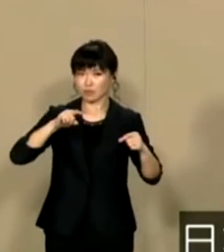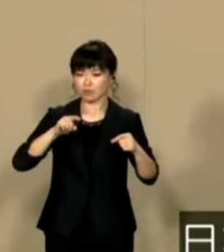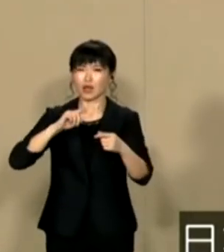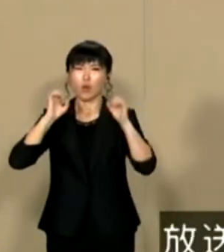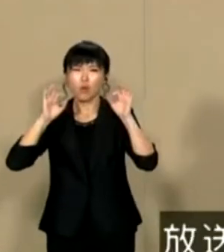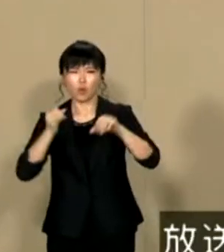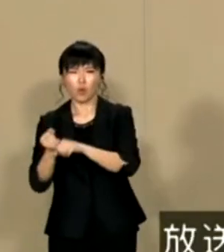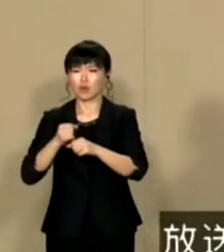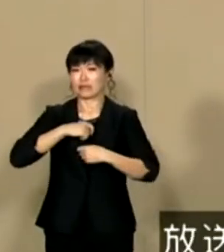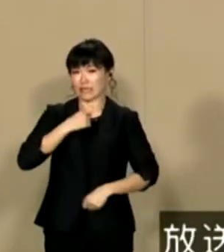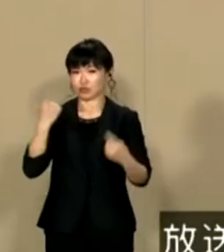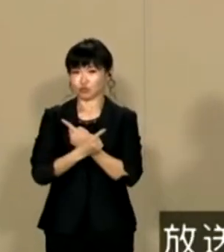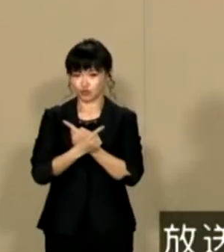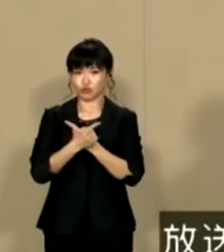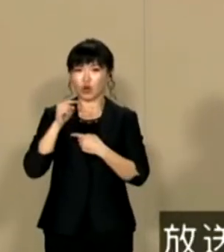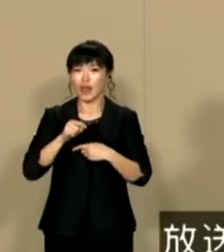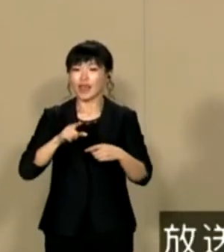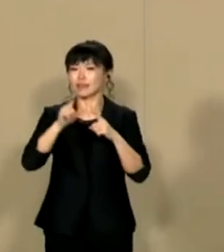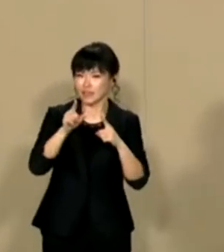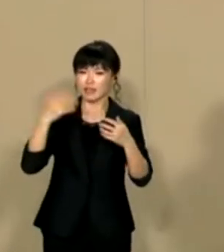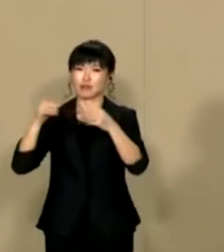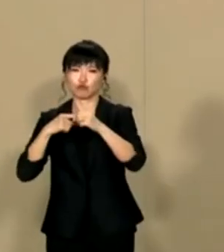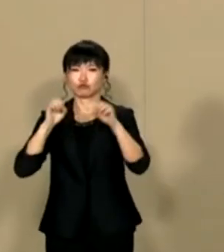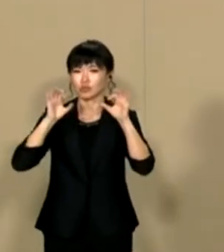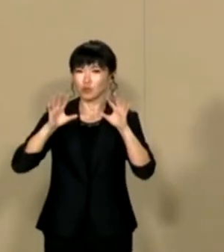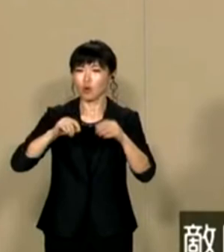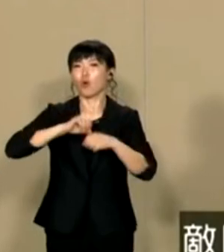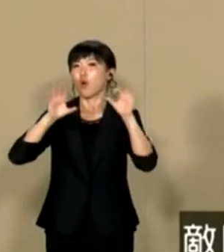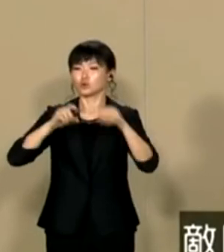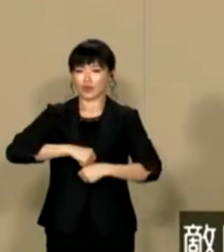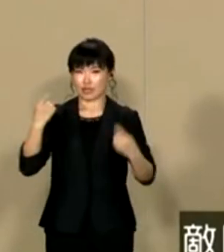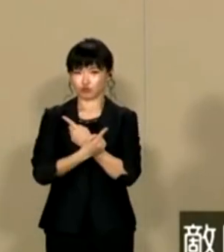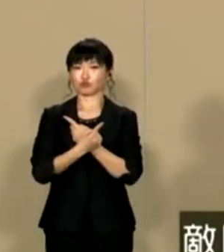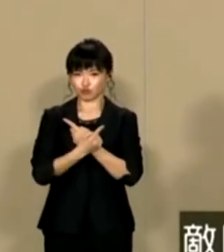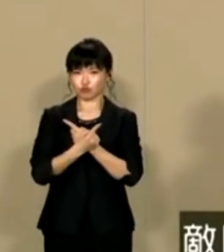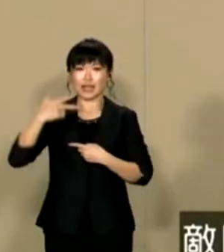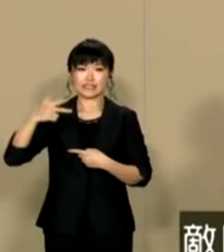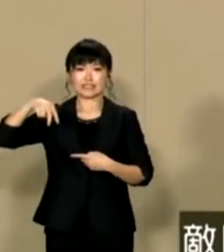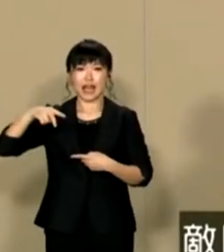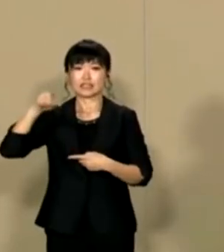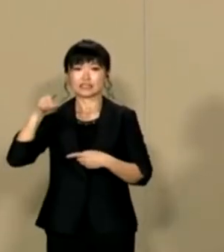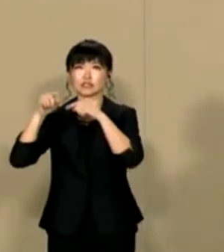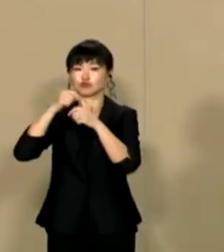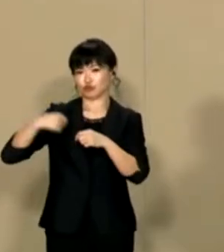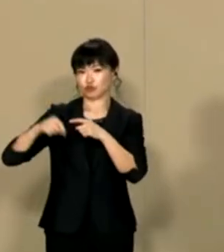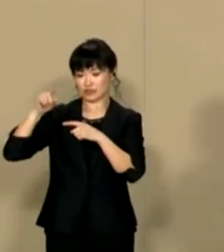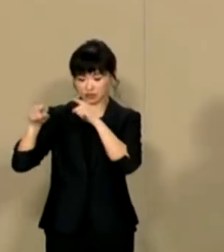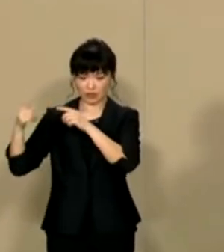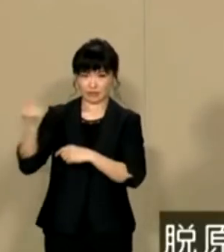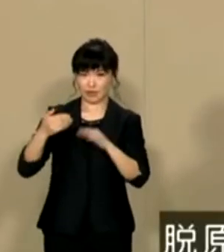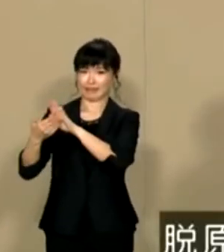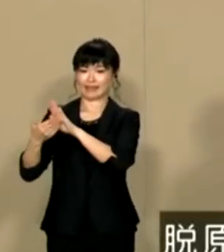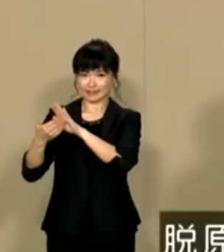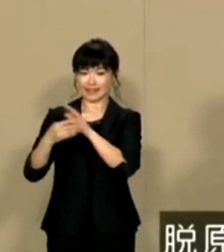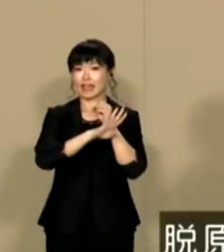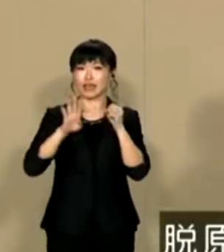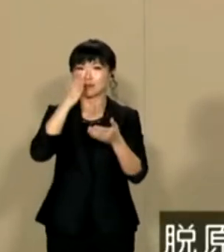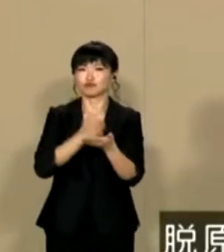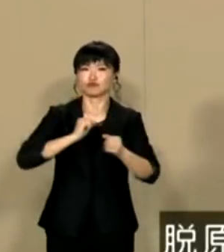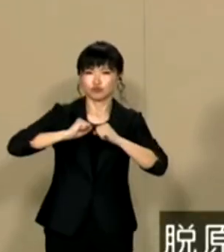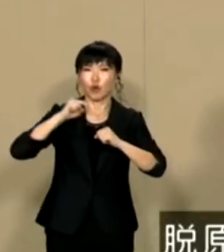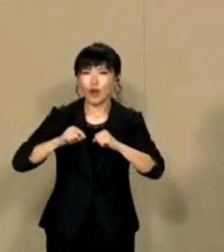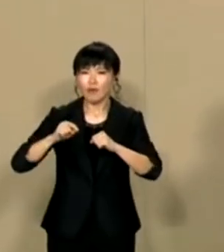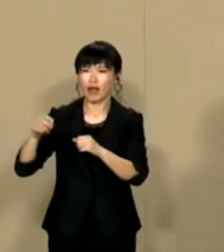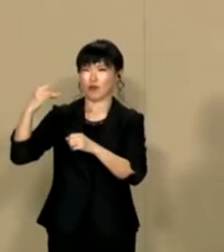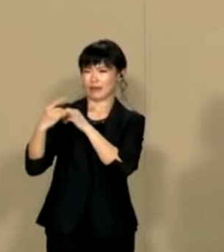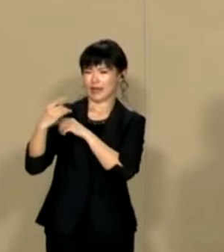める変更報道を正す放送法4条を駆しNHKを始めとするテビ局やそのマスコの変更報道を正す帝国であるシナ中国共産党対策を強化するシナ人移民反対脱原発運動はシナ